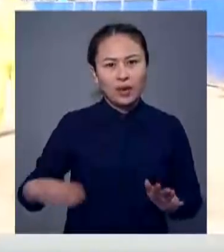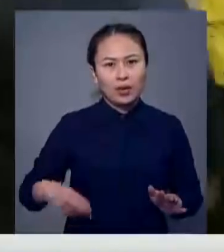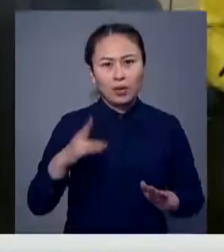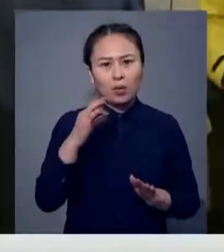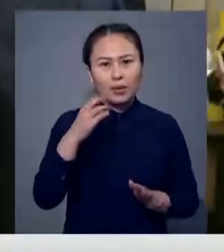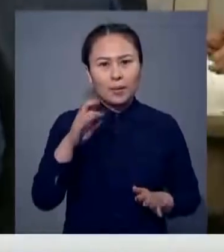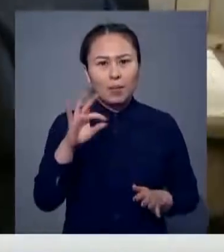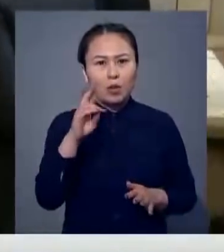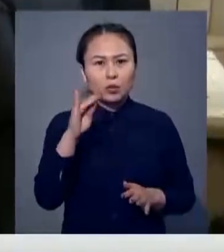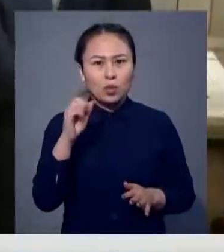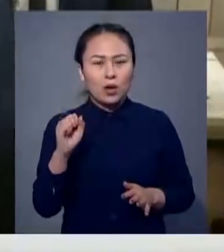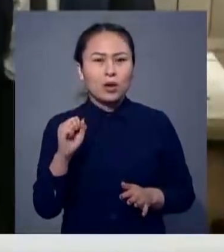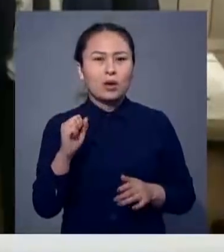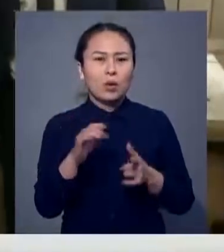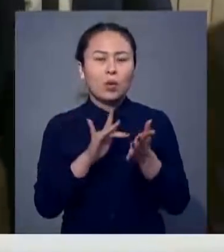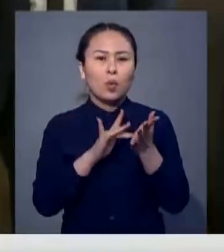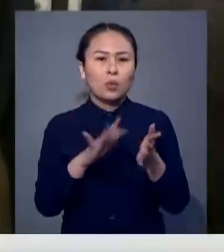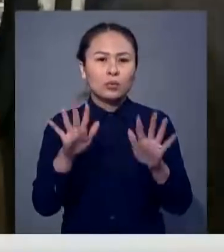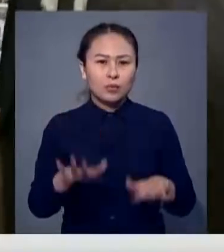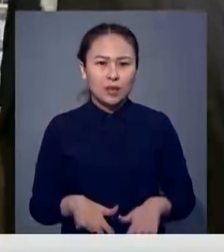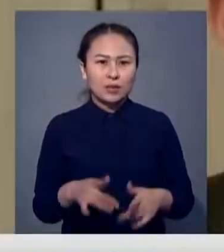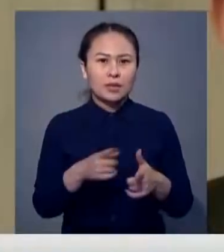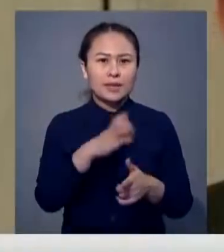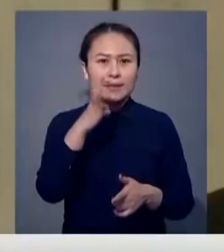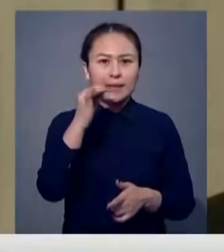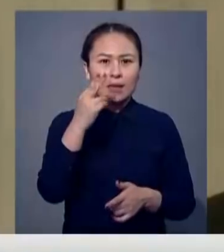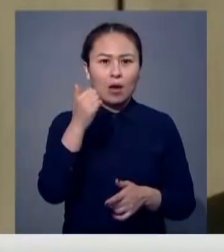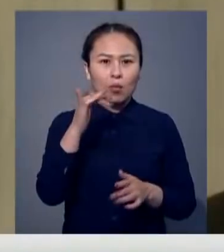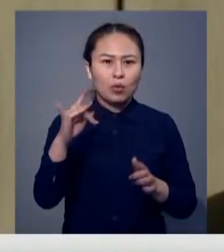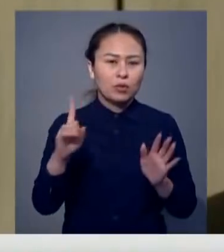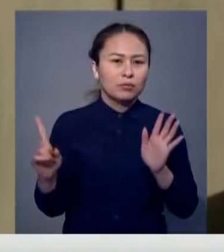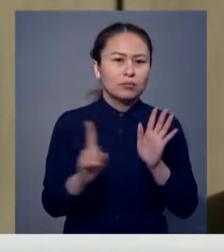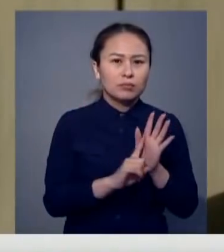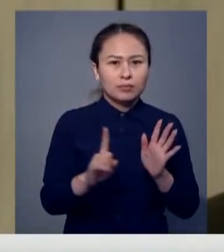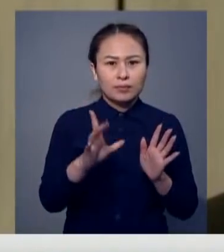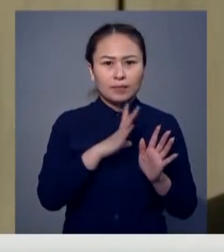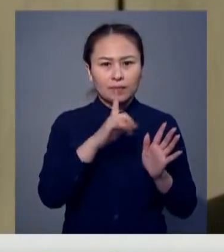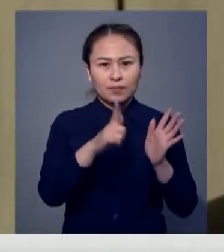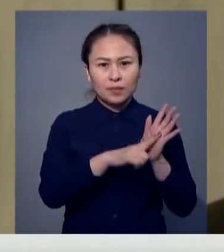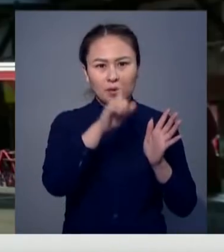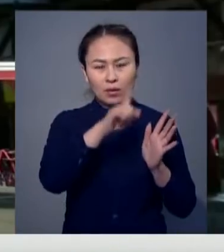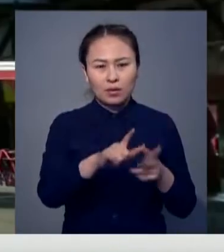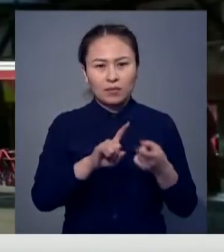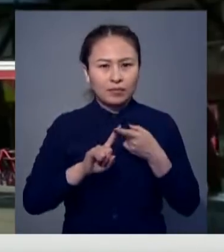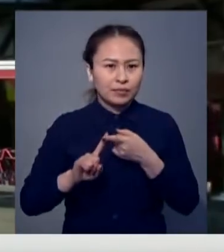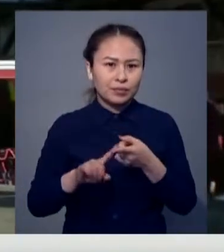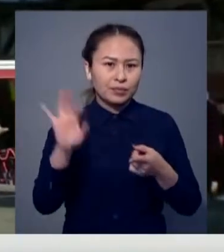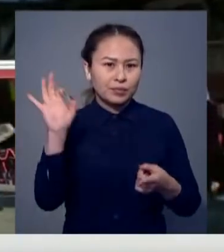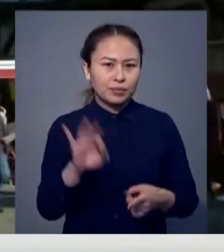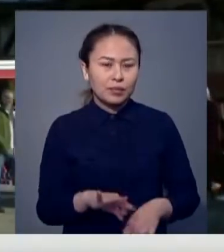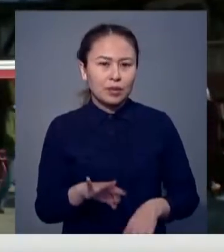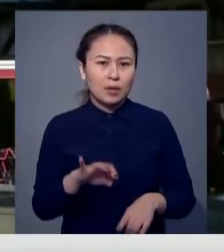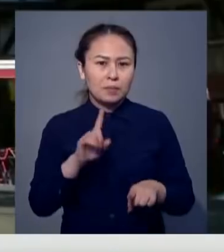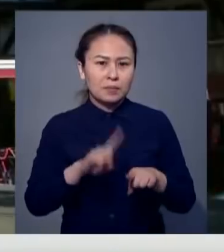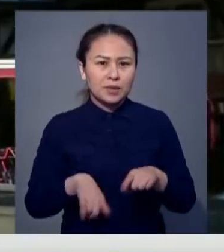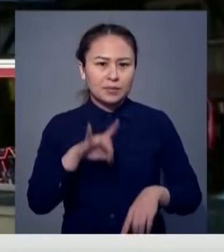Кантамен Мунжуа тауқыр ортында Сингапурға барып қайтқан Британдыға заматтан 7 адам қауіпті вирусты жұқтырған